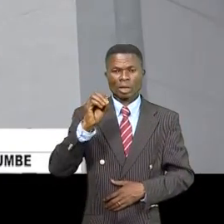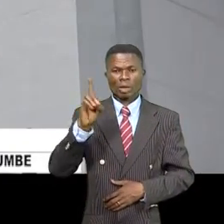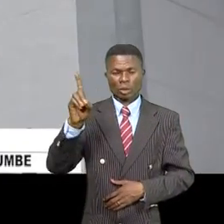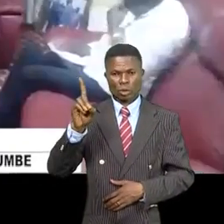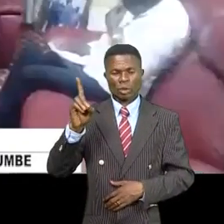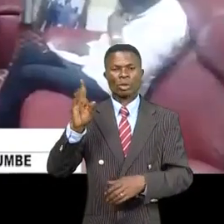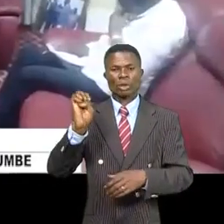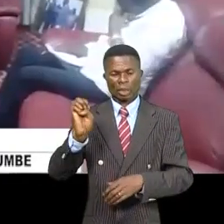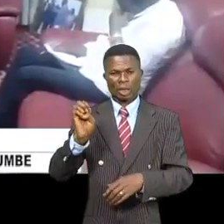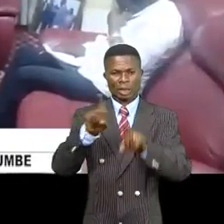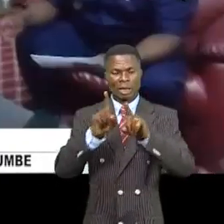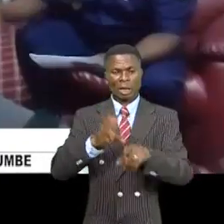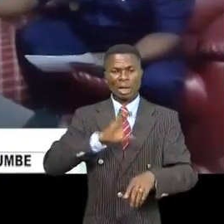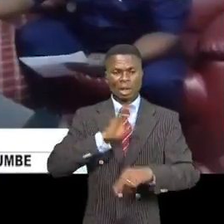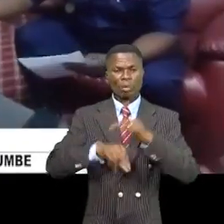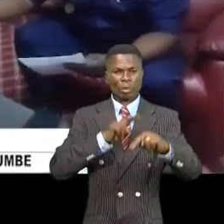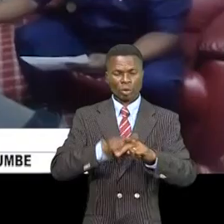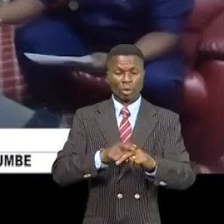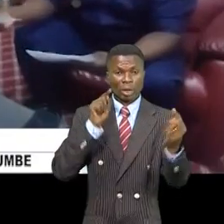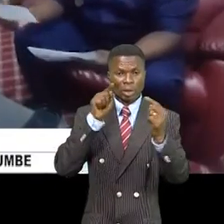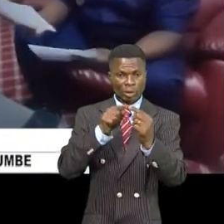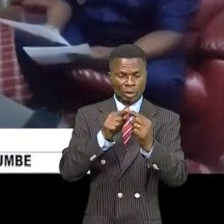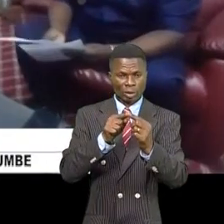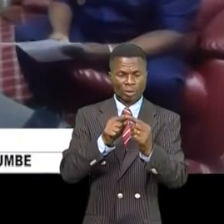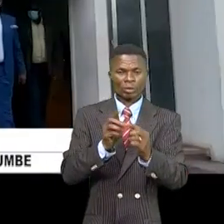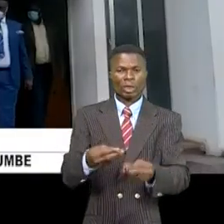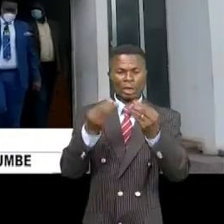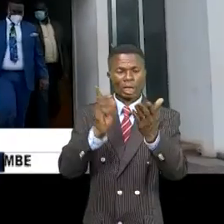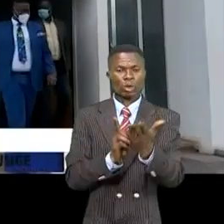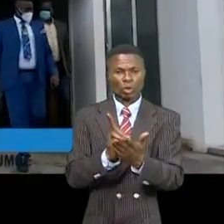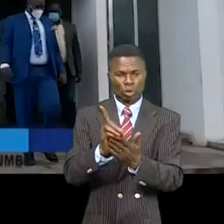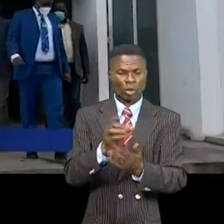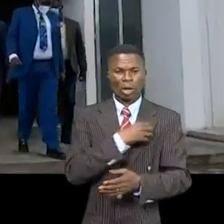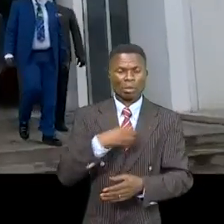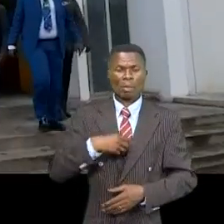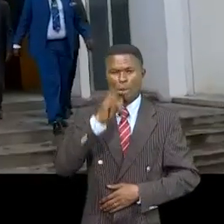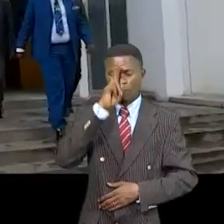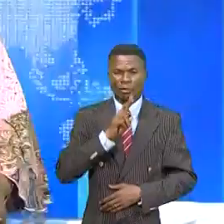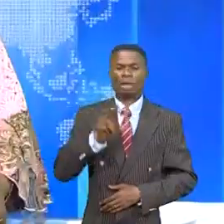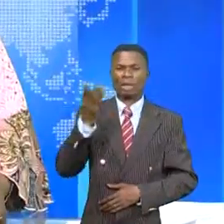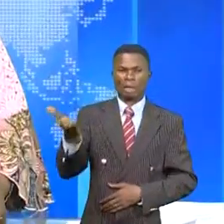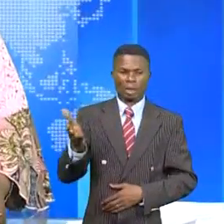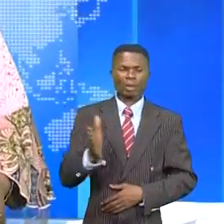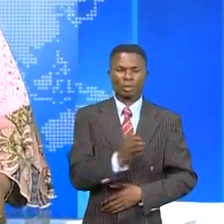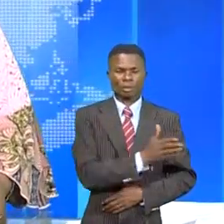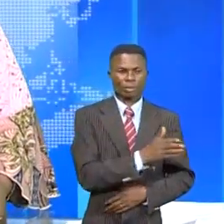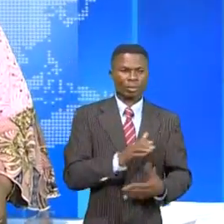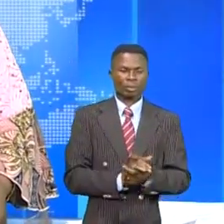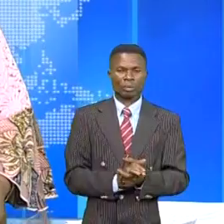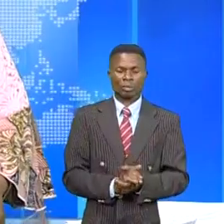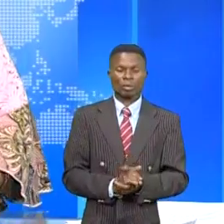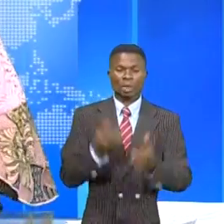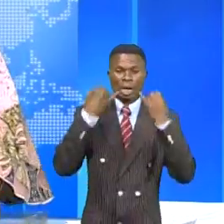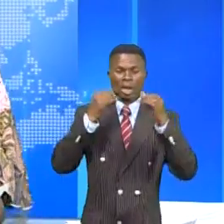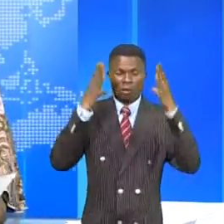de services judiciaires et de la police nationale dans le but de rétablir dans ce droit la veuve Martine Ngoï. Une triste